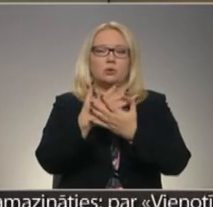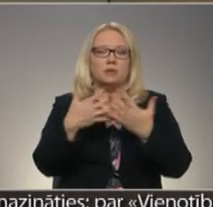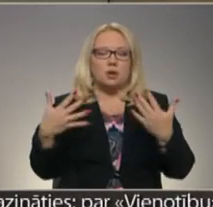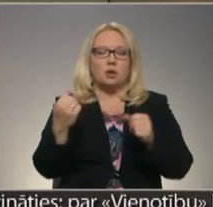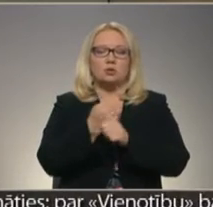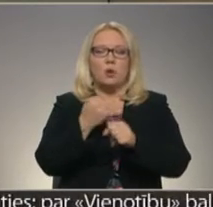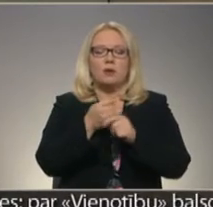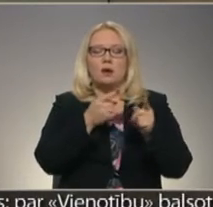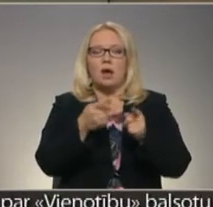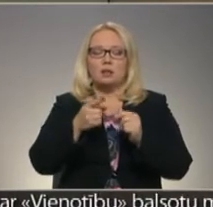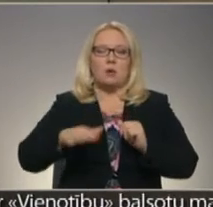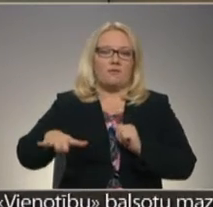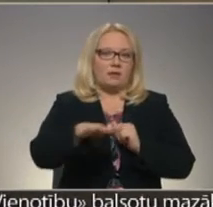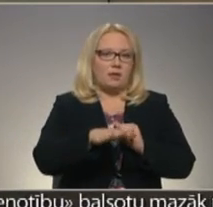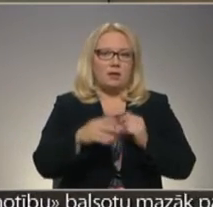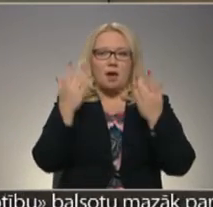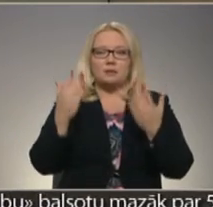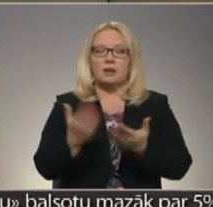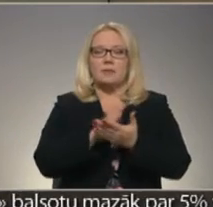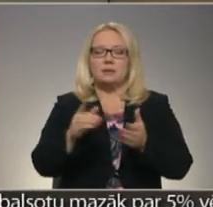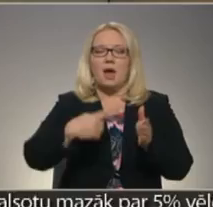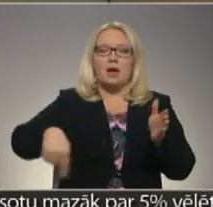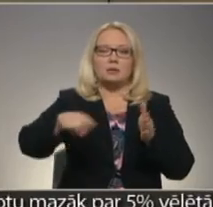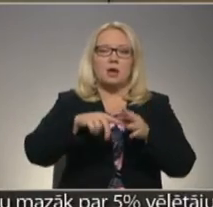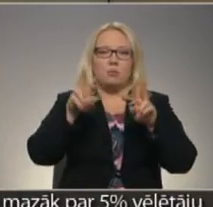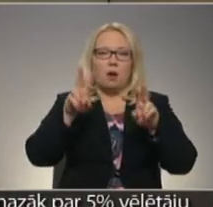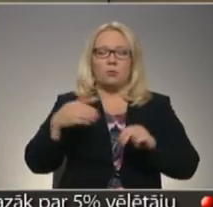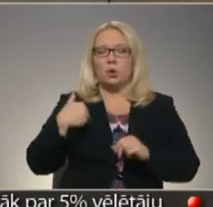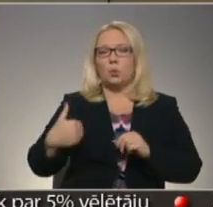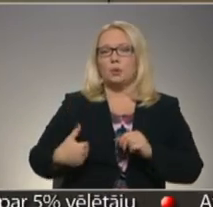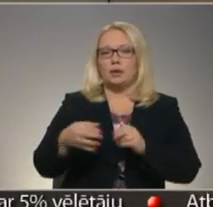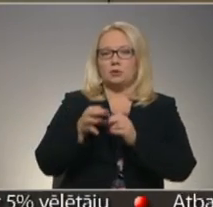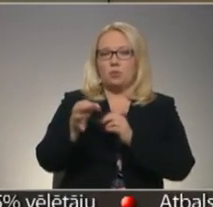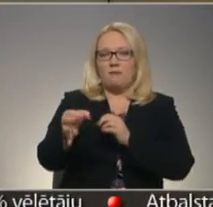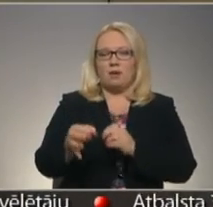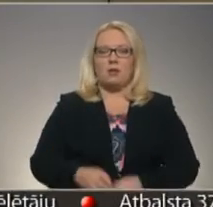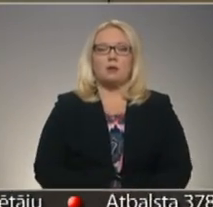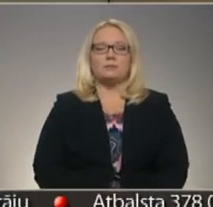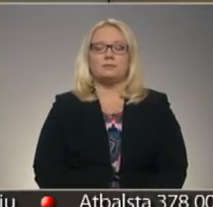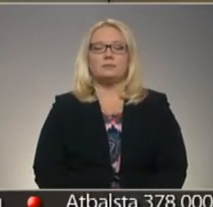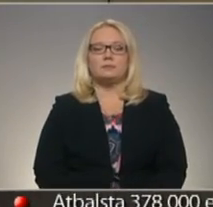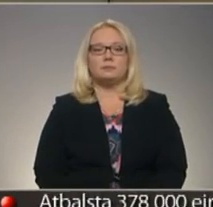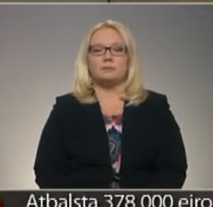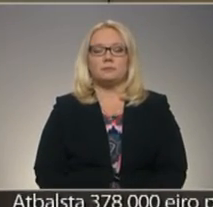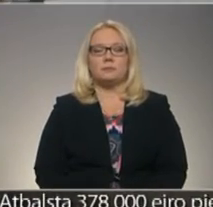kas nodara kaitējiem videi. Akcija beidzās ar Ezerpārbaudi Kuldīgas novadā un Vairākas Kronas televīzija.